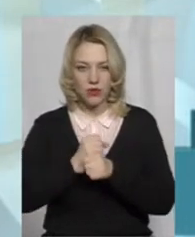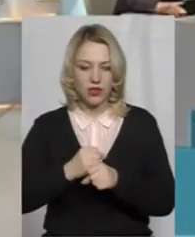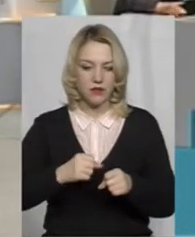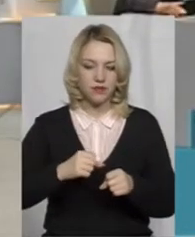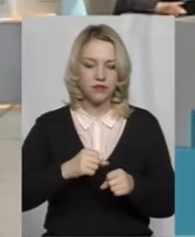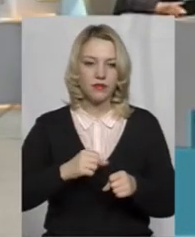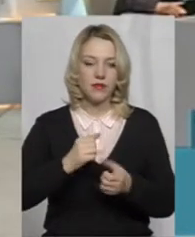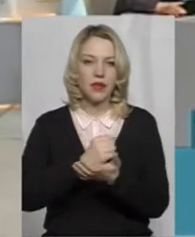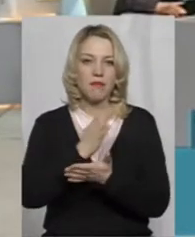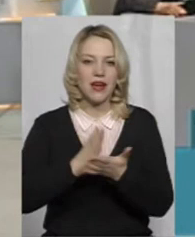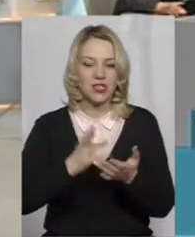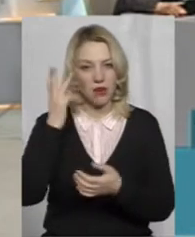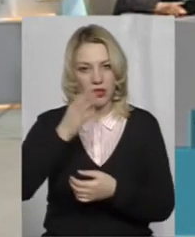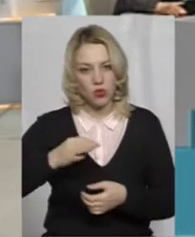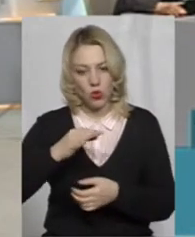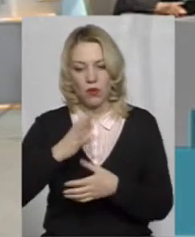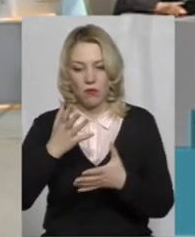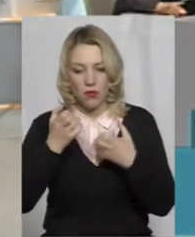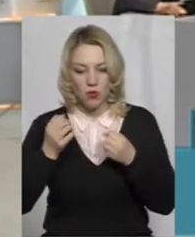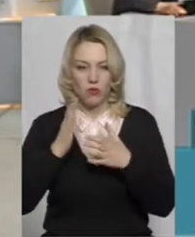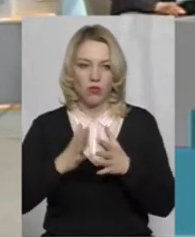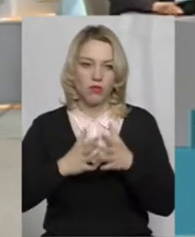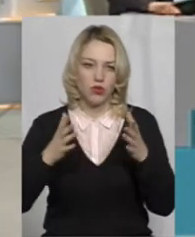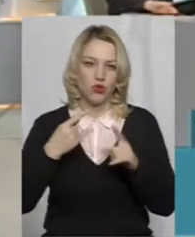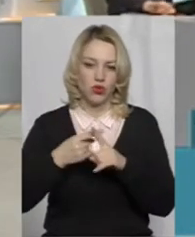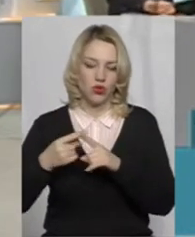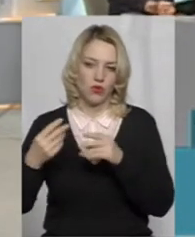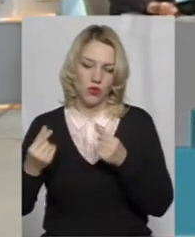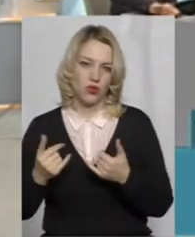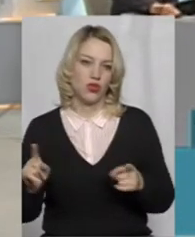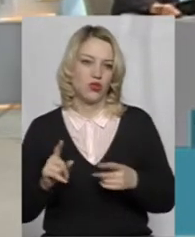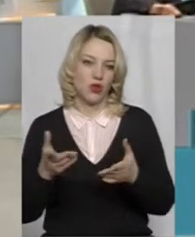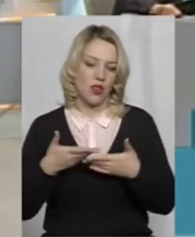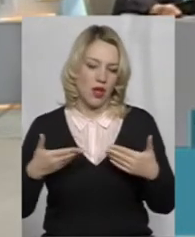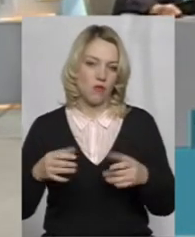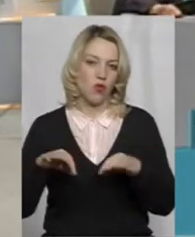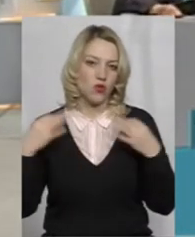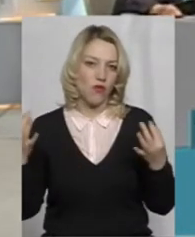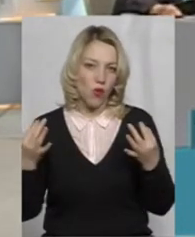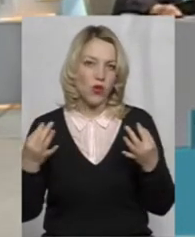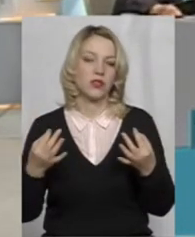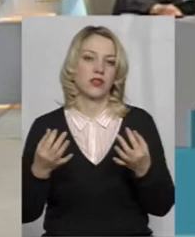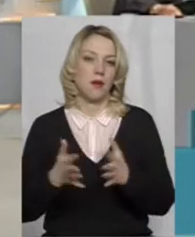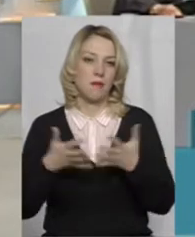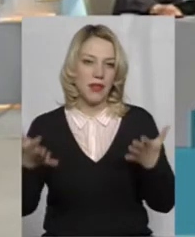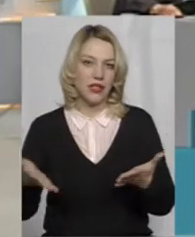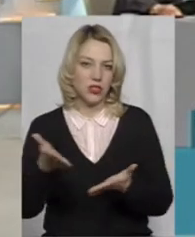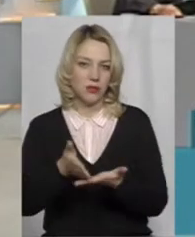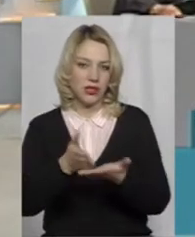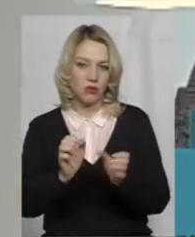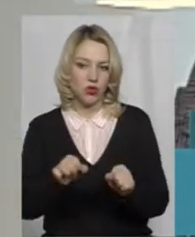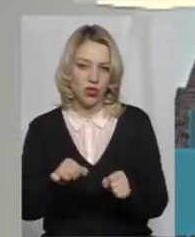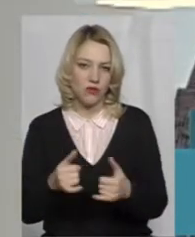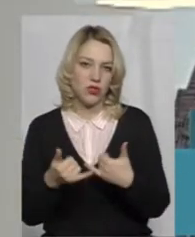області, ми будемо отримати більш додаткових коштів, що нам позволить більше мати